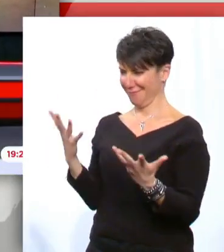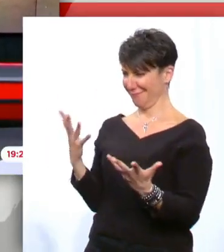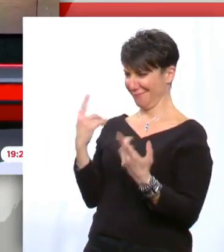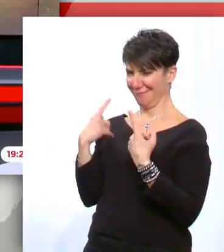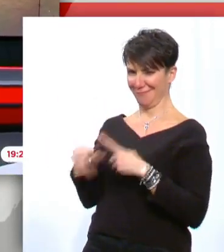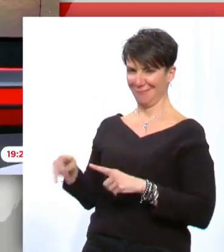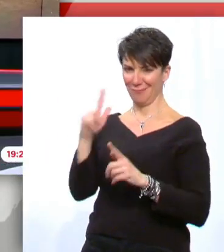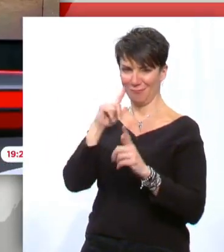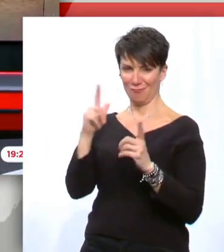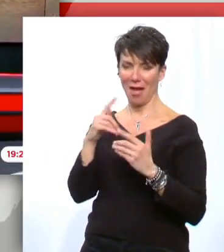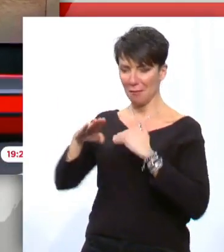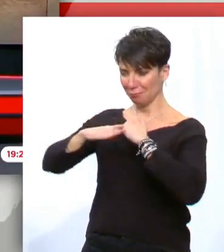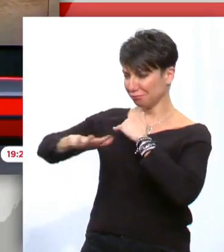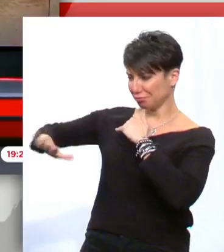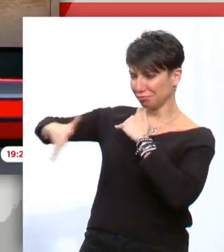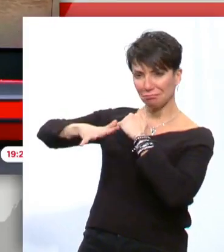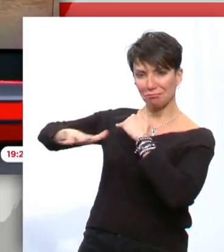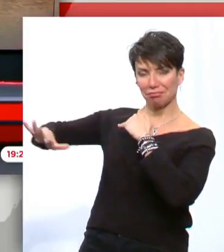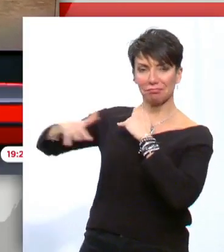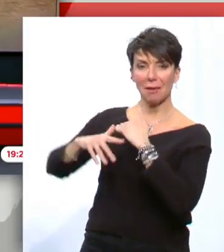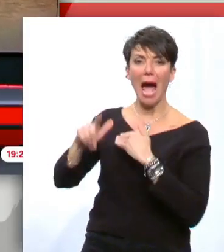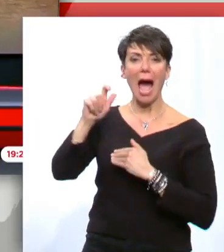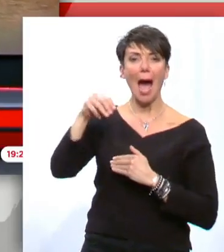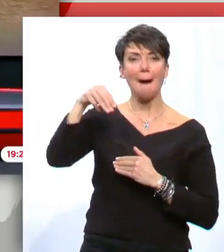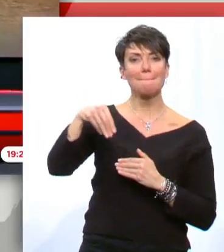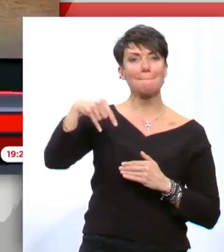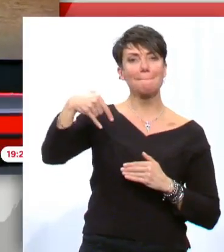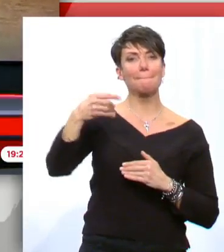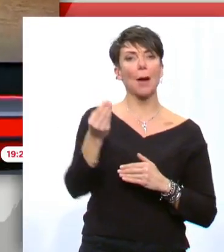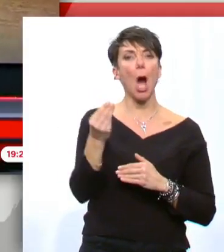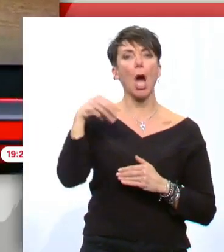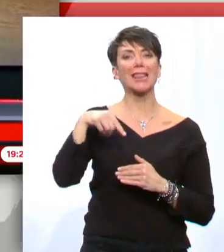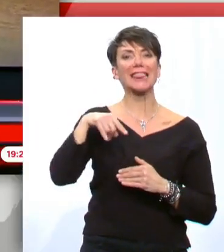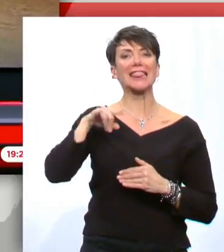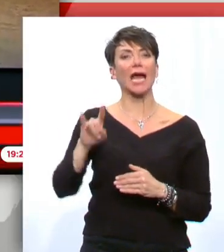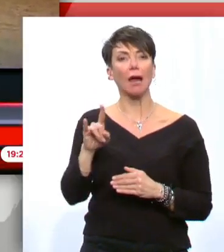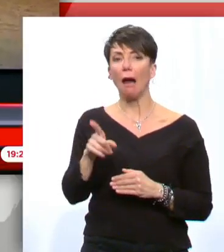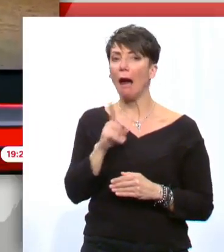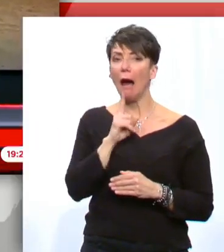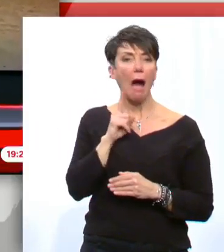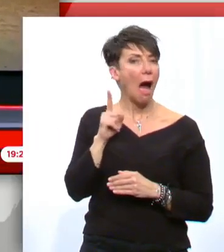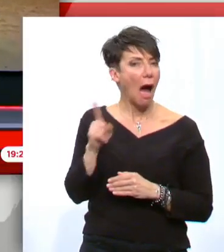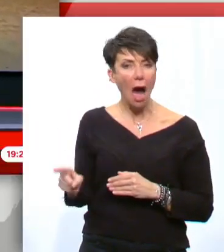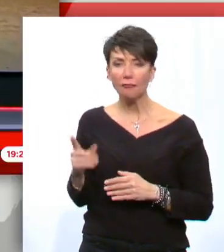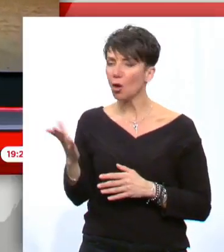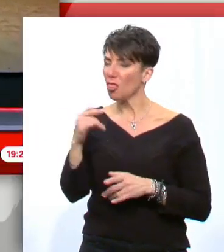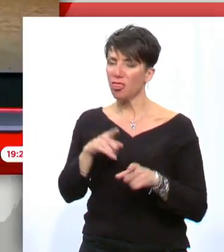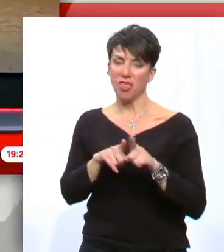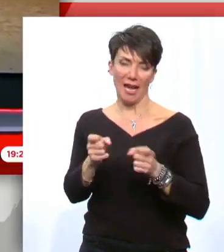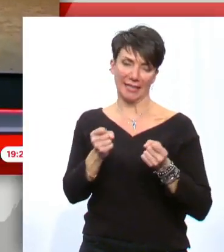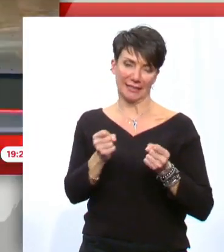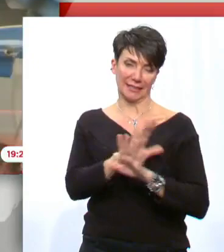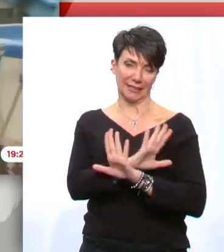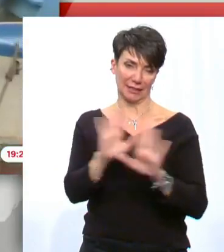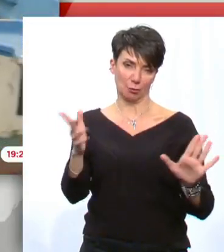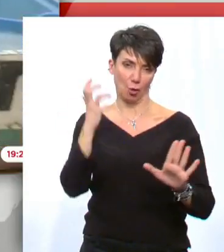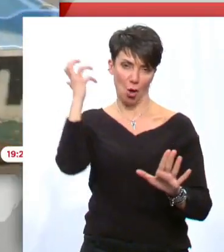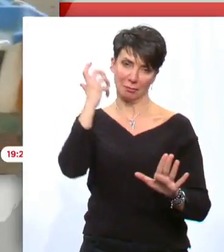περιοχές της χώρας. Οι ειδικοί εξηγούν είναι ότι πρόκειται για ένα απλό μετερολογικό φαινόμενο το οποίο δεν σχετίζεται με την σεισμική δραστηριότητα.